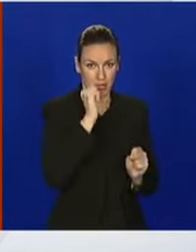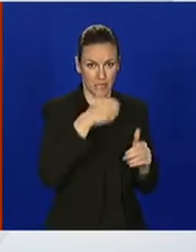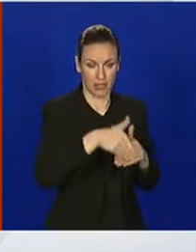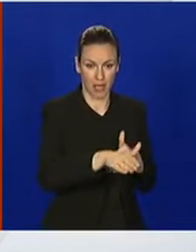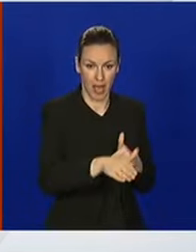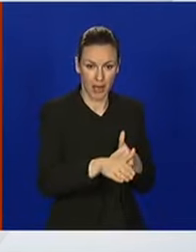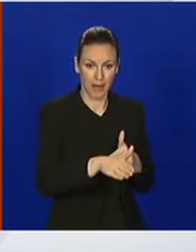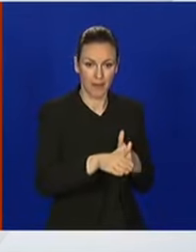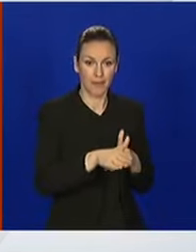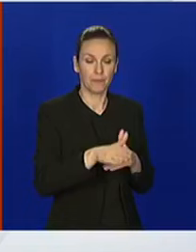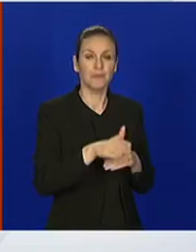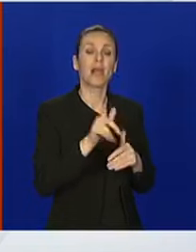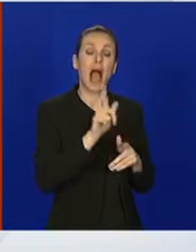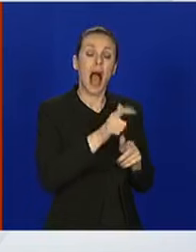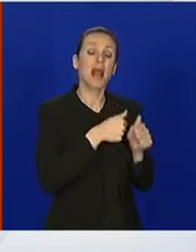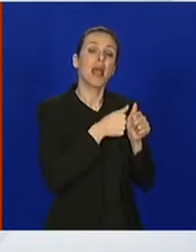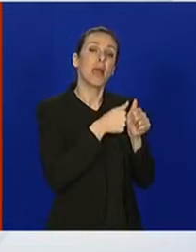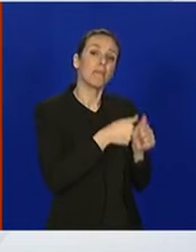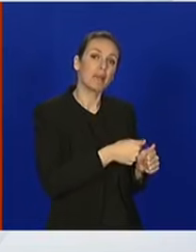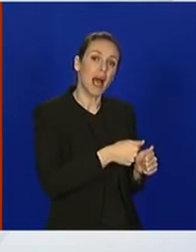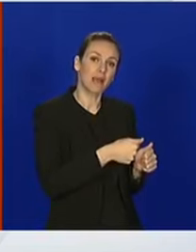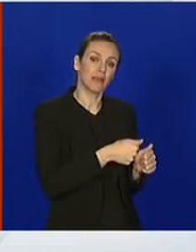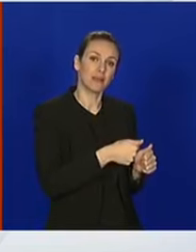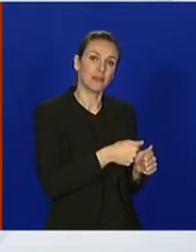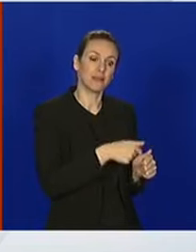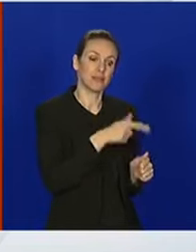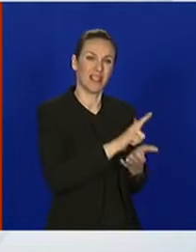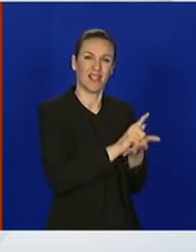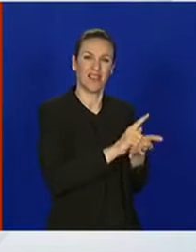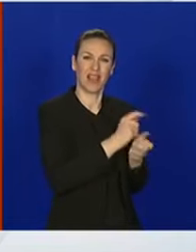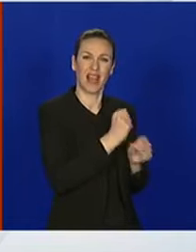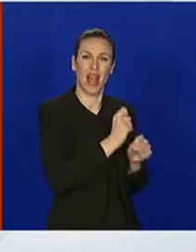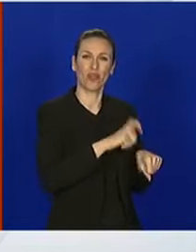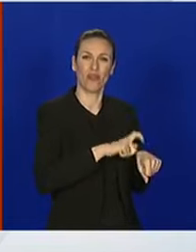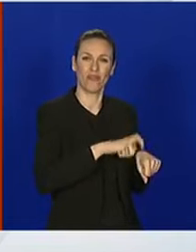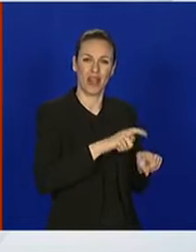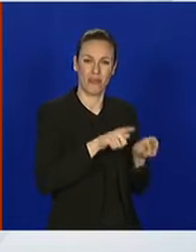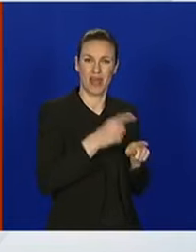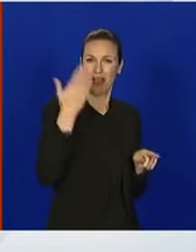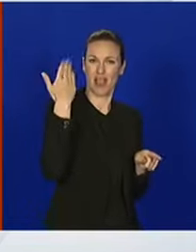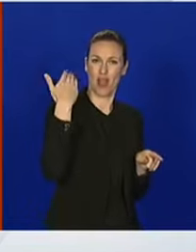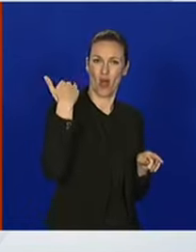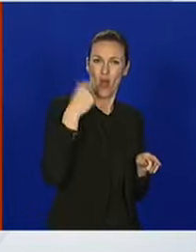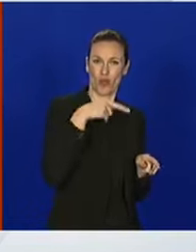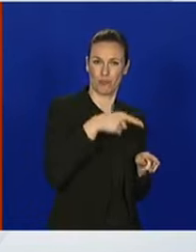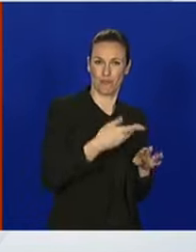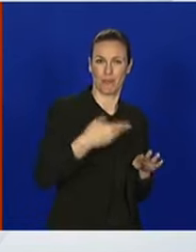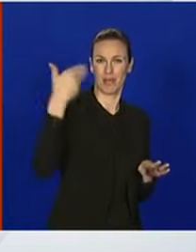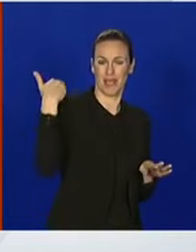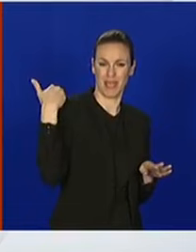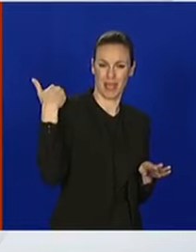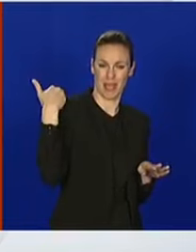sukladno onom vremenu radnom koje su imale i prije